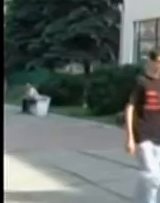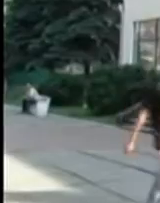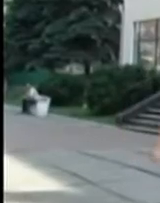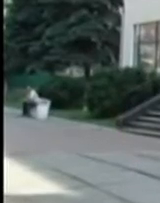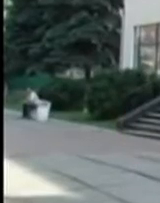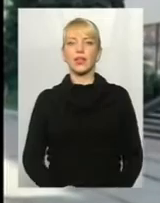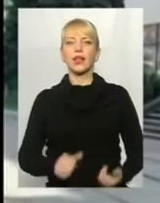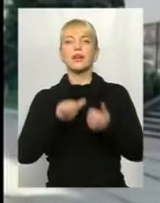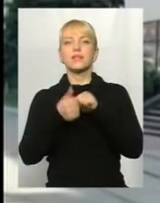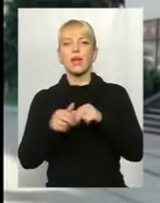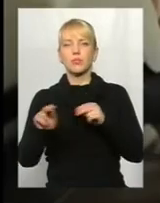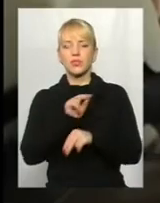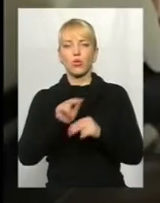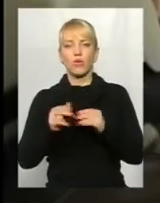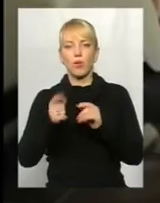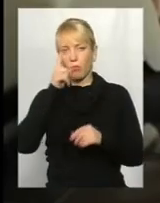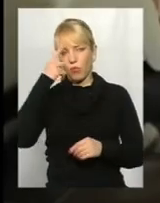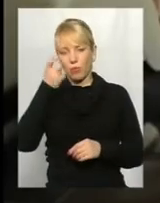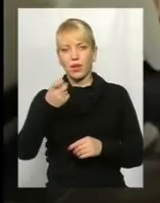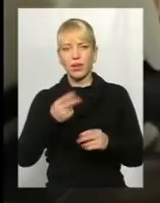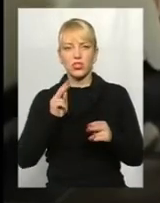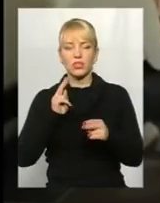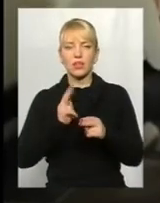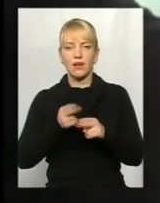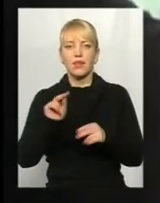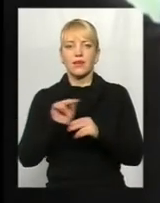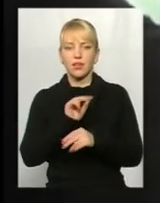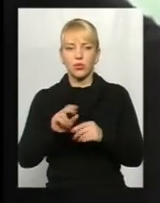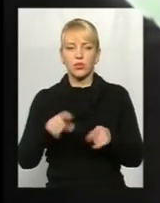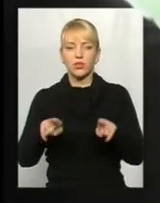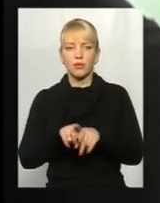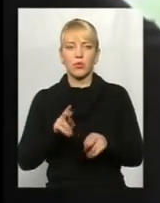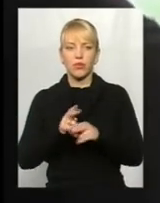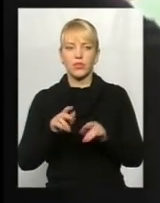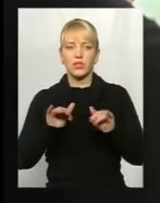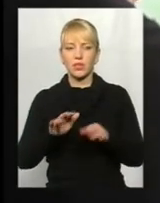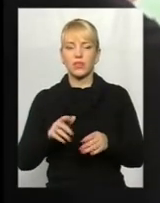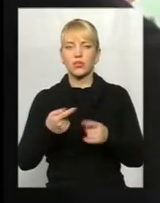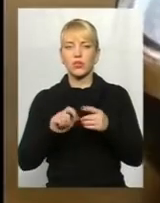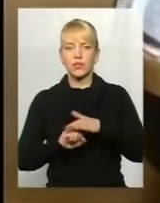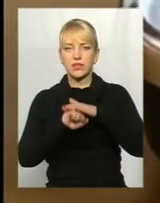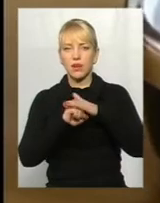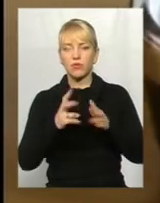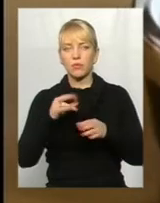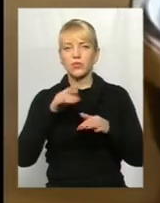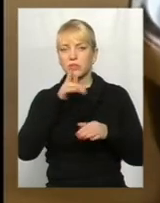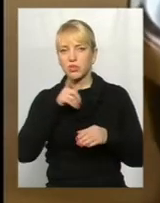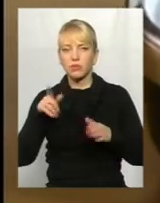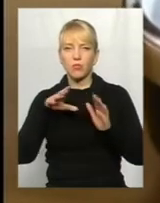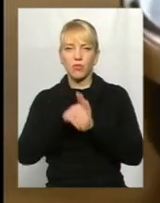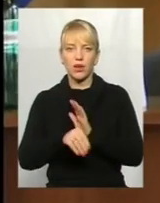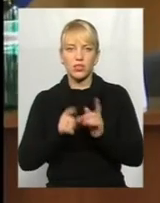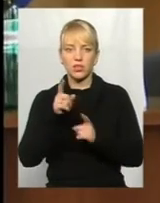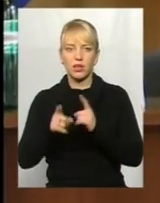Замість лікування попередження недуги. Саме на профілактичні заходи роблять ставку під час впровадження медичної реформи.